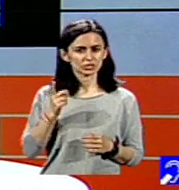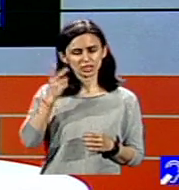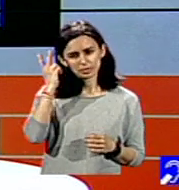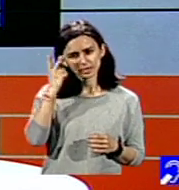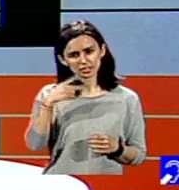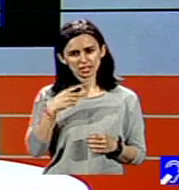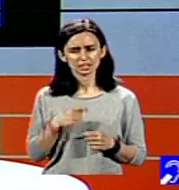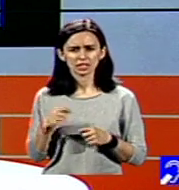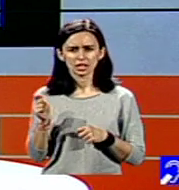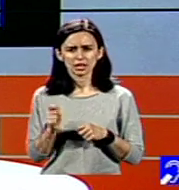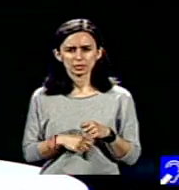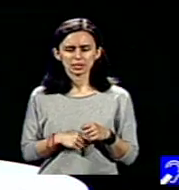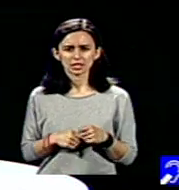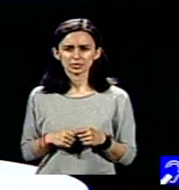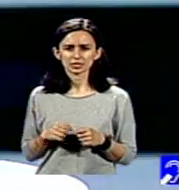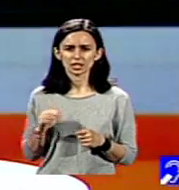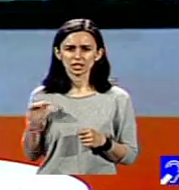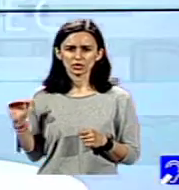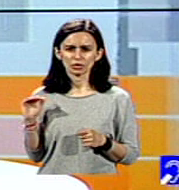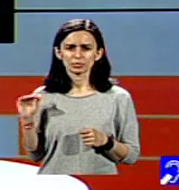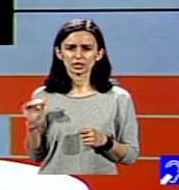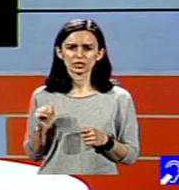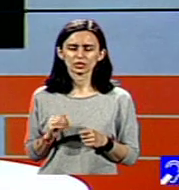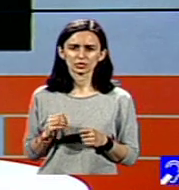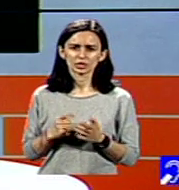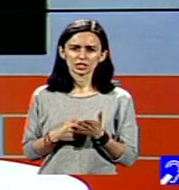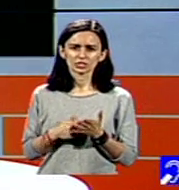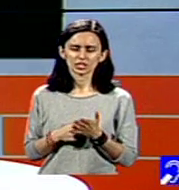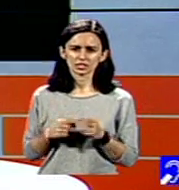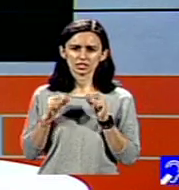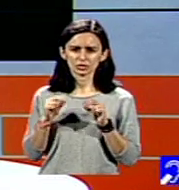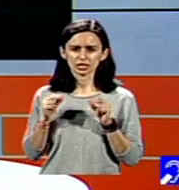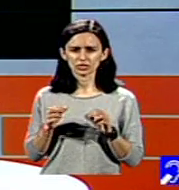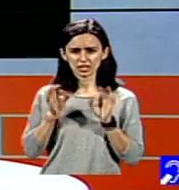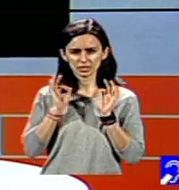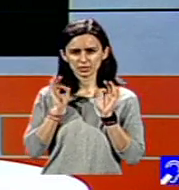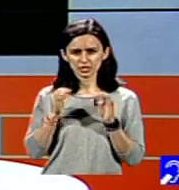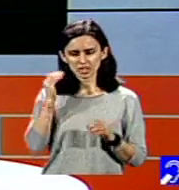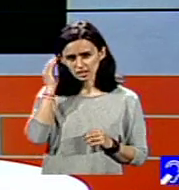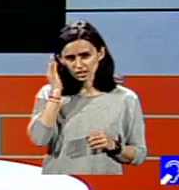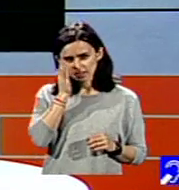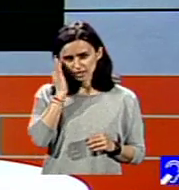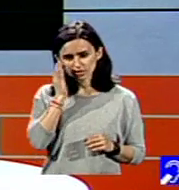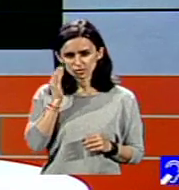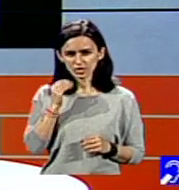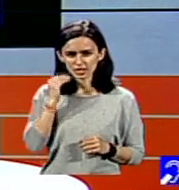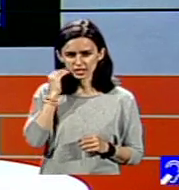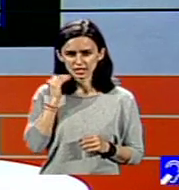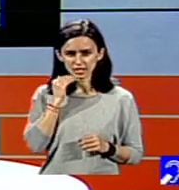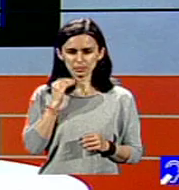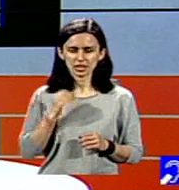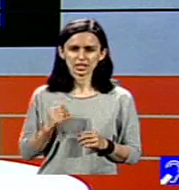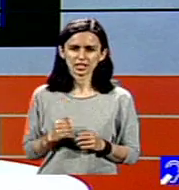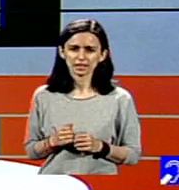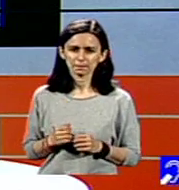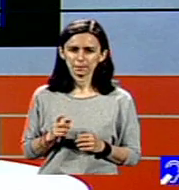aplicabile copiilor cu cerințe educative speciale în școlile publice din America. Descris, ai scris bine și eu am citit bine, dar